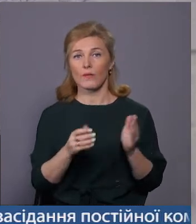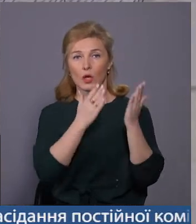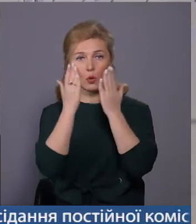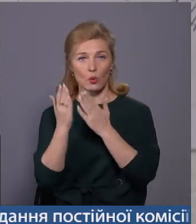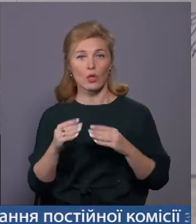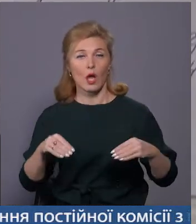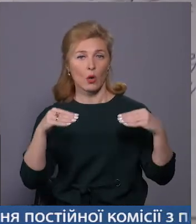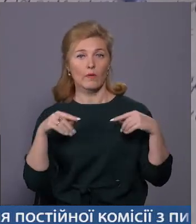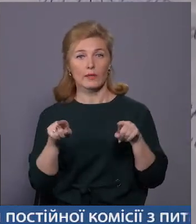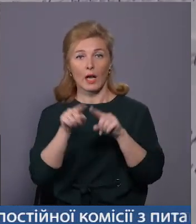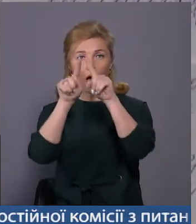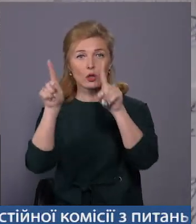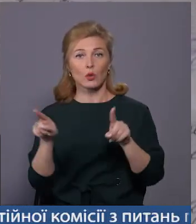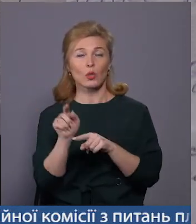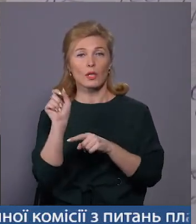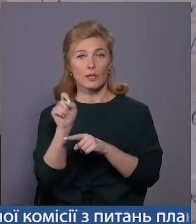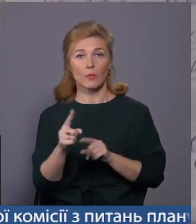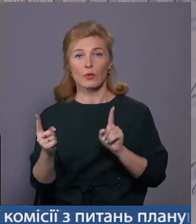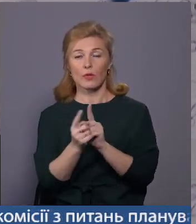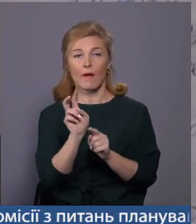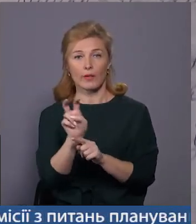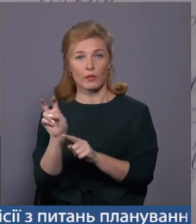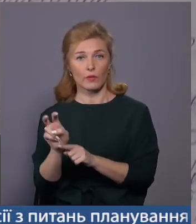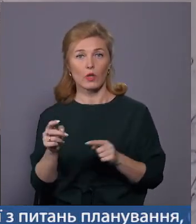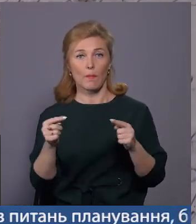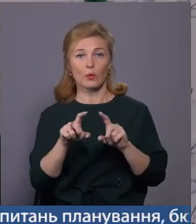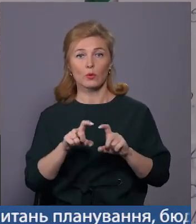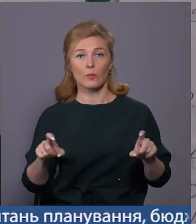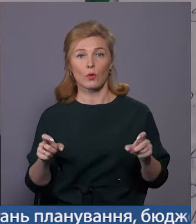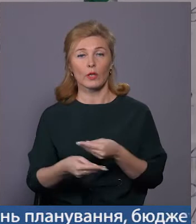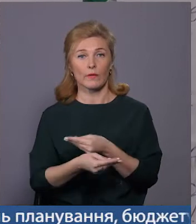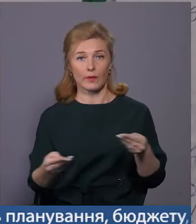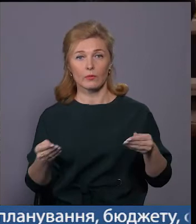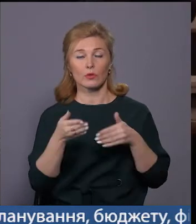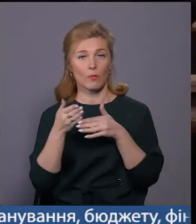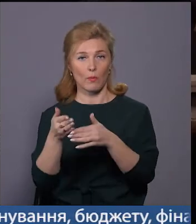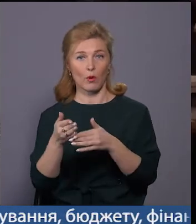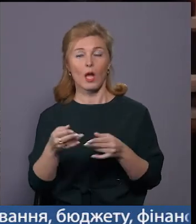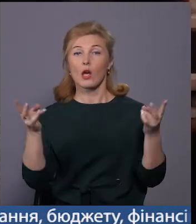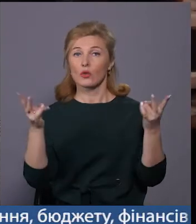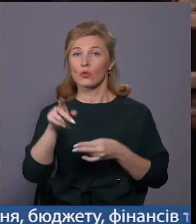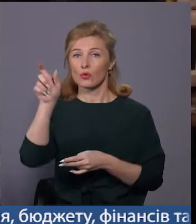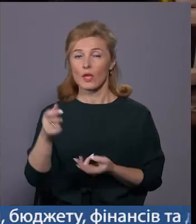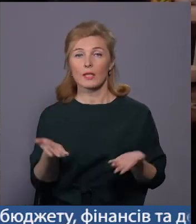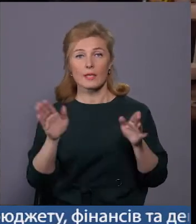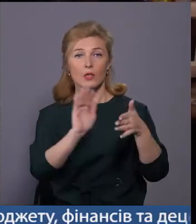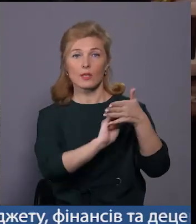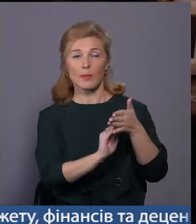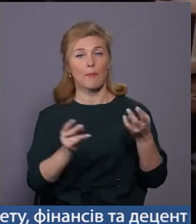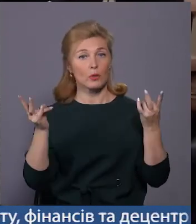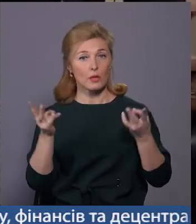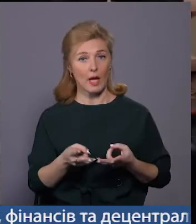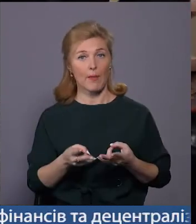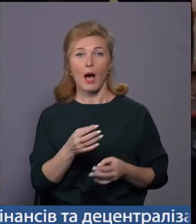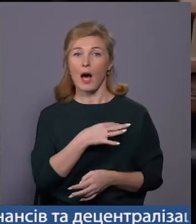ковдра – така дошка замовлень зустрічає відвідувачів пункту збору та видачі гуманітарної допомоги. Нужденні залишають записки із потребами,